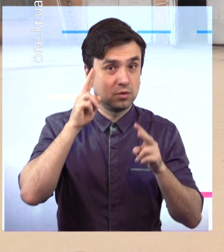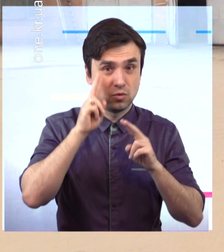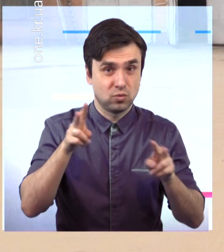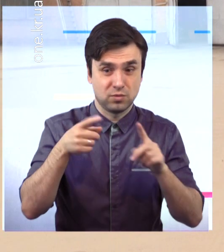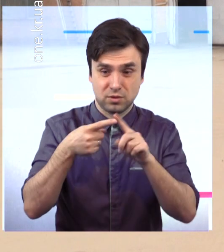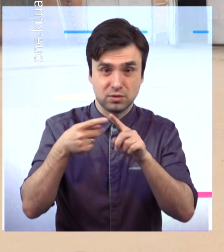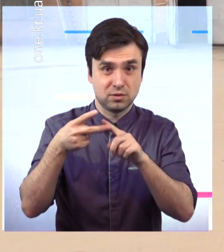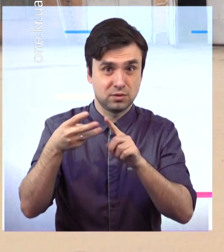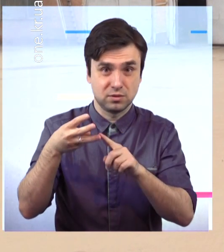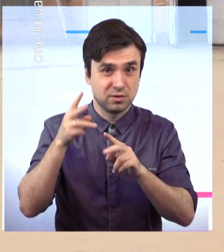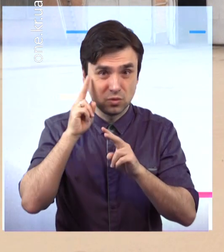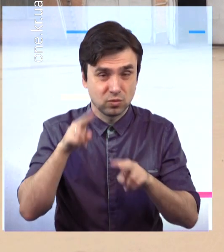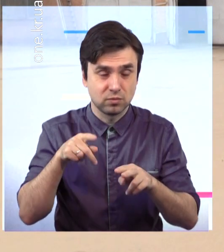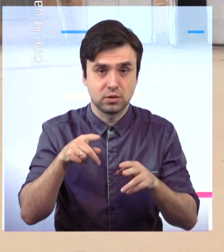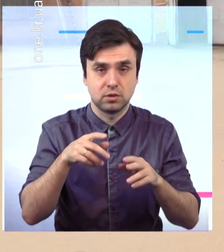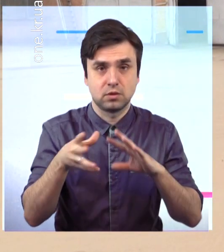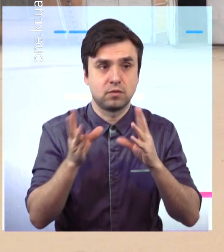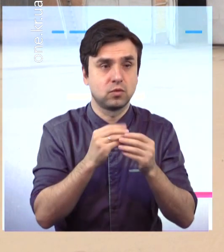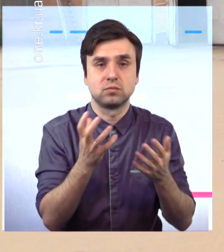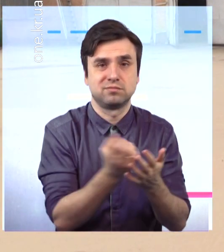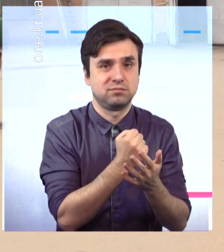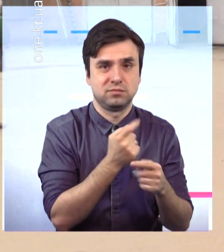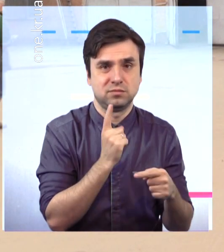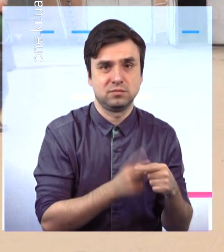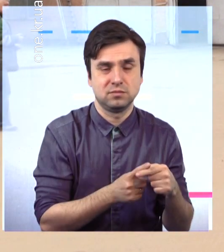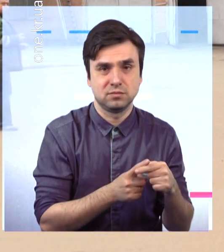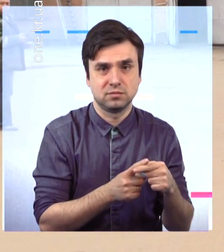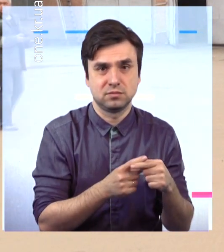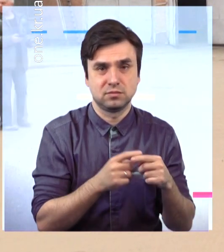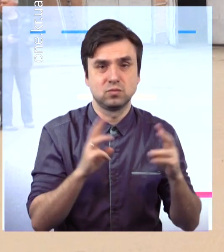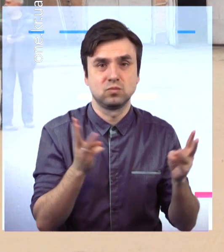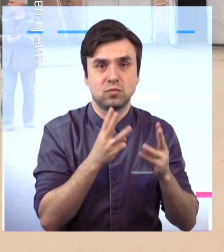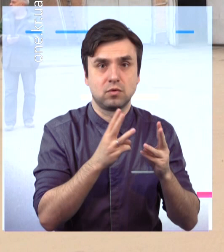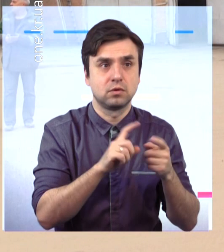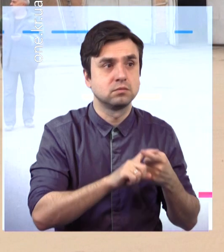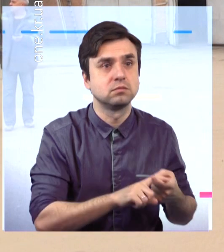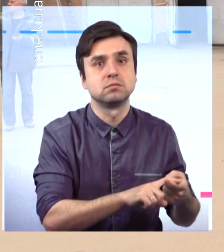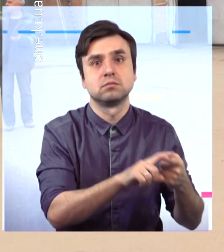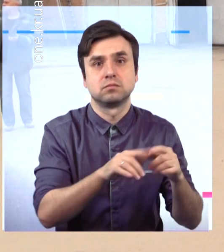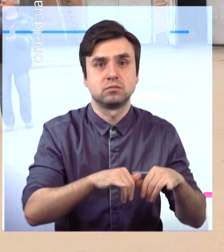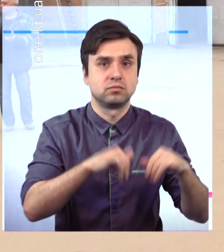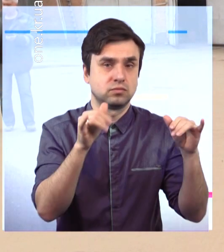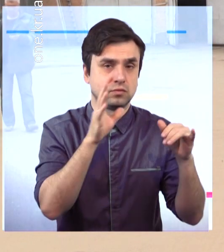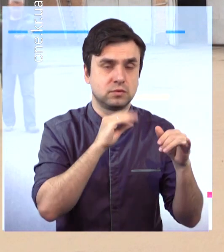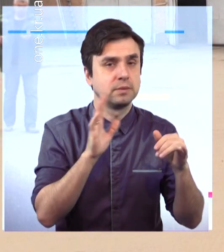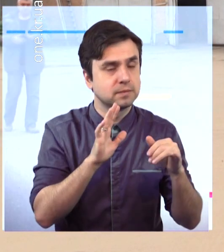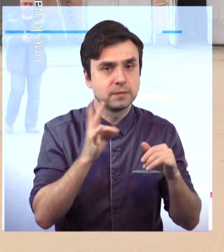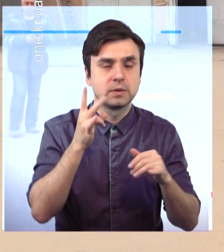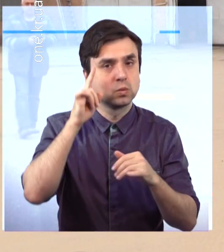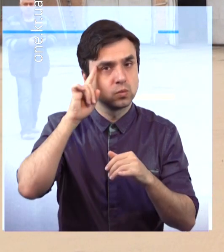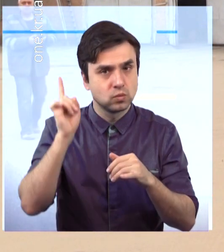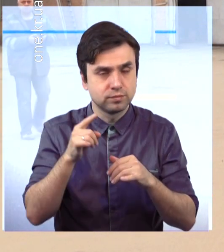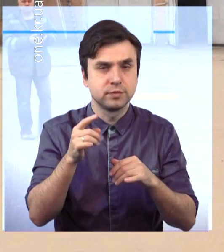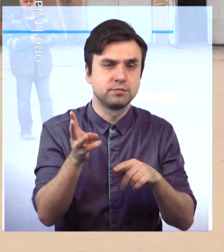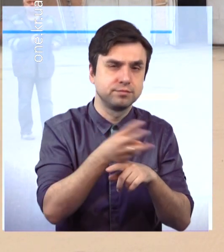успіху щодо припинення розповсюдження горіння, також в